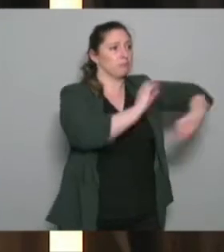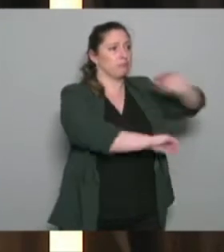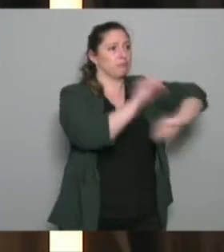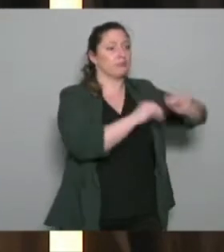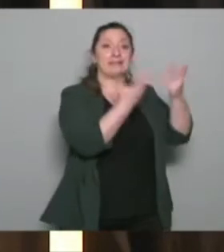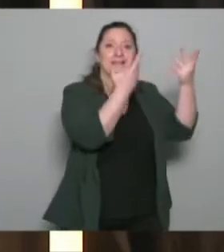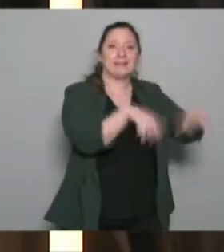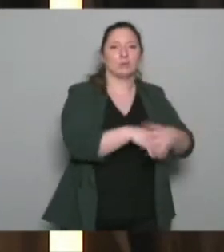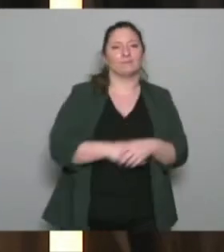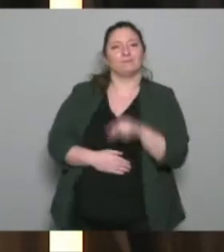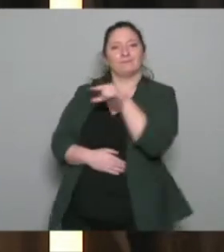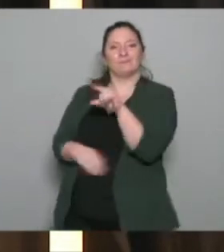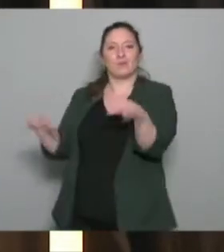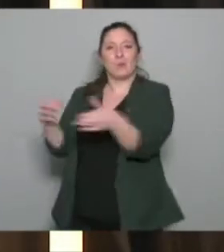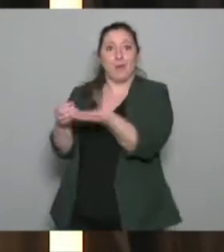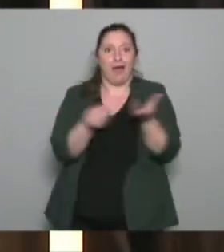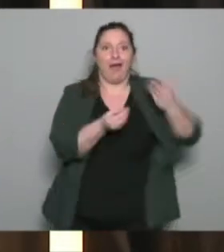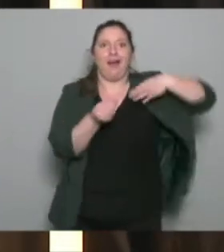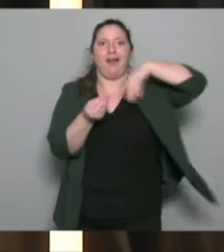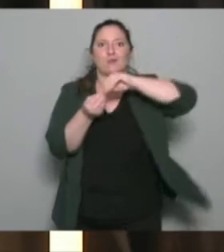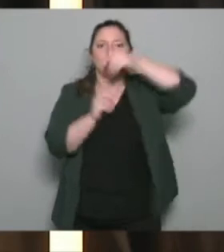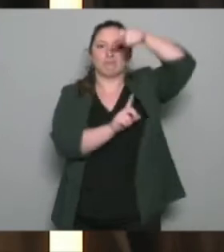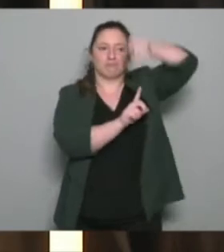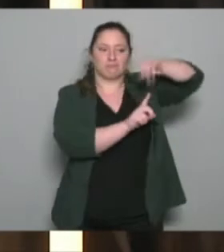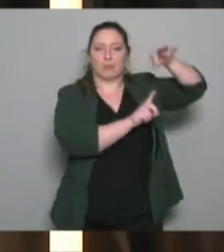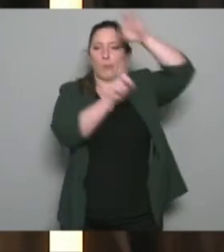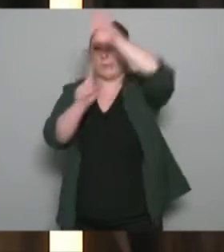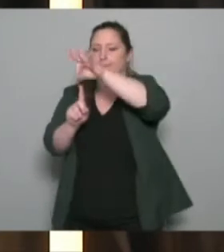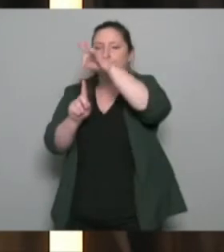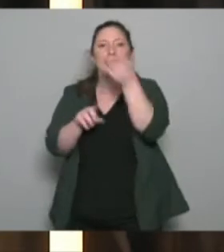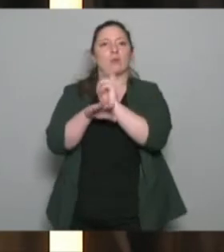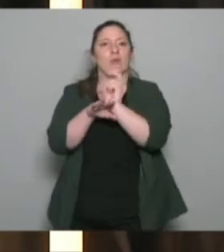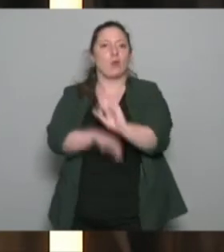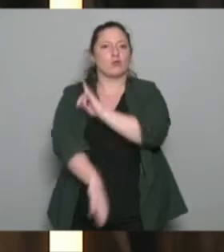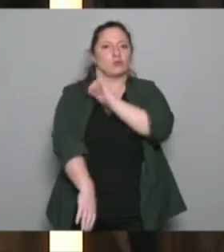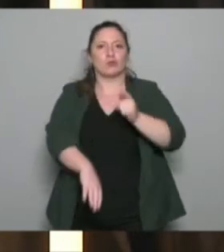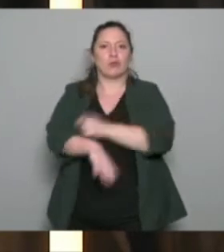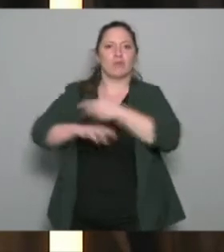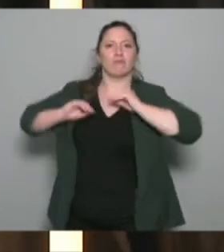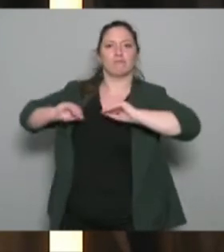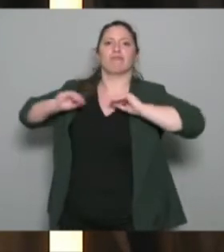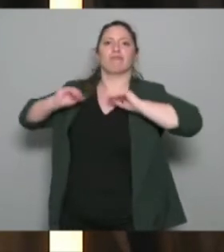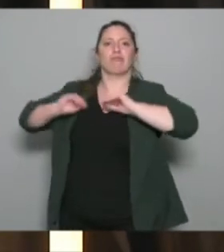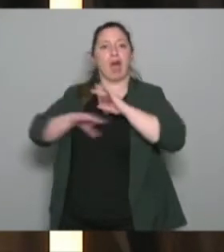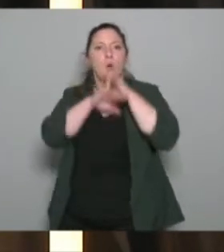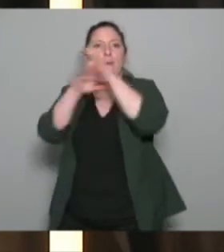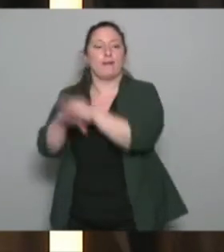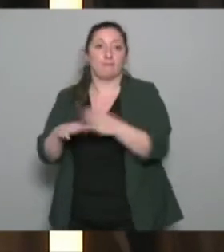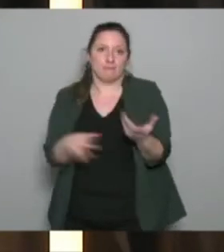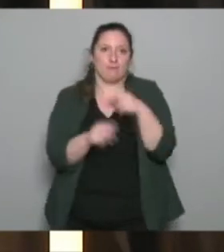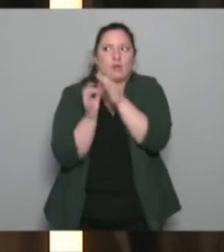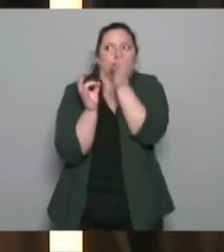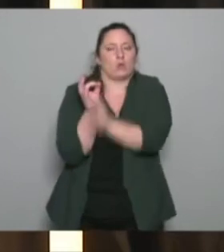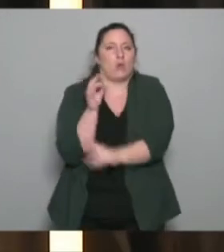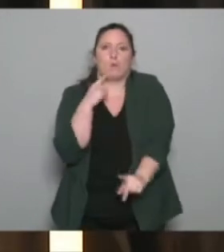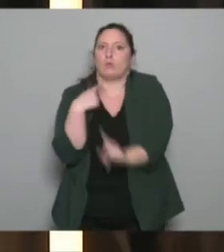pour lesquelles j'ai rajouté un éducateur sportif. Et quels sont les résultats ? Eh bien, résultats étaient très positifs,